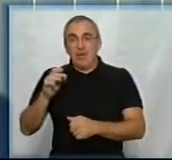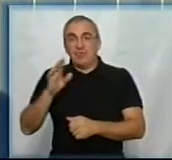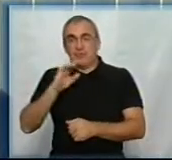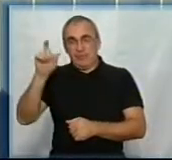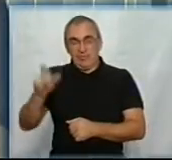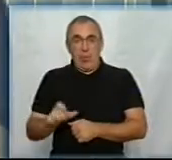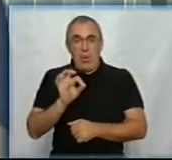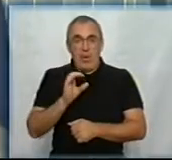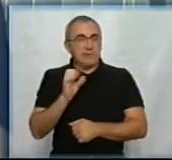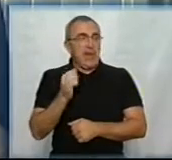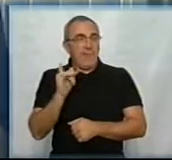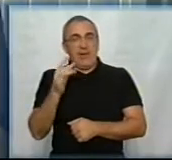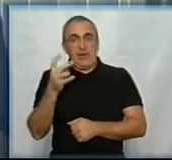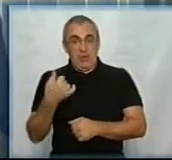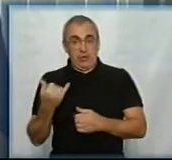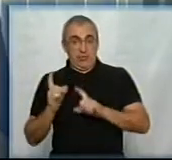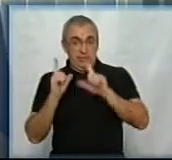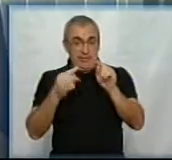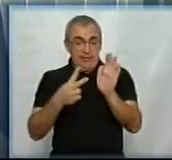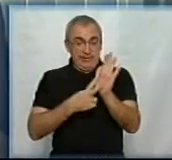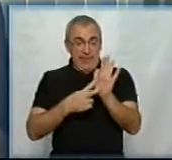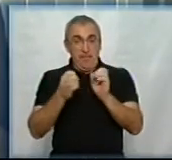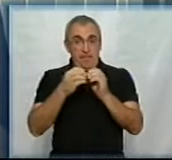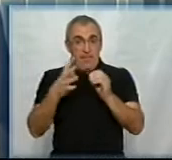Ольга Савіна. Я зараз їду о 7.15,